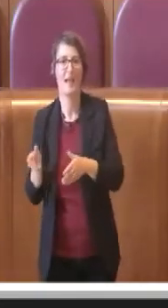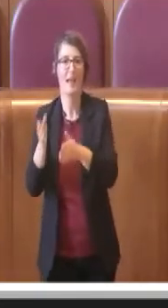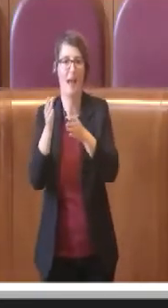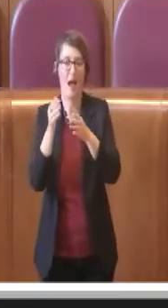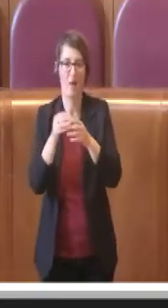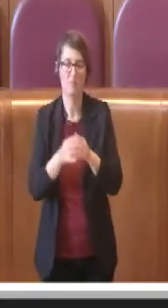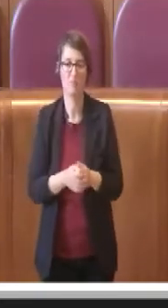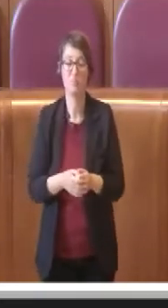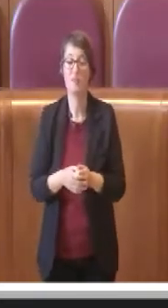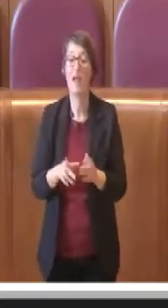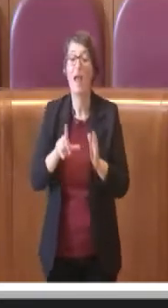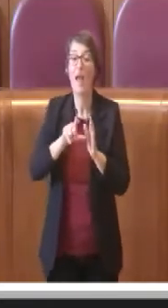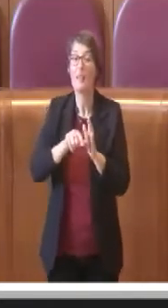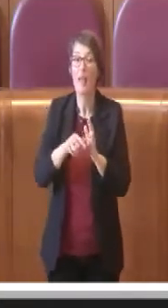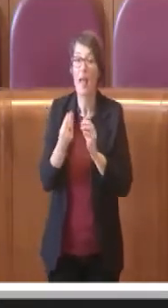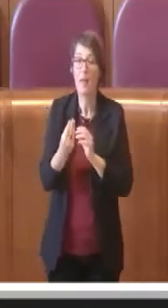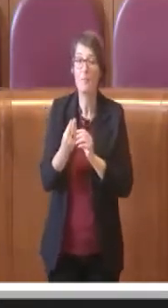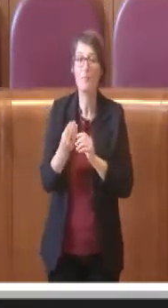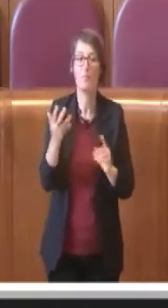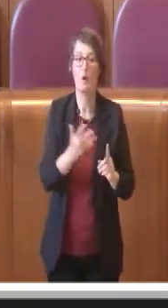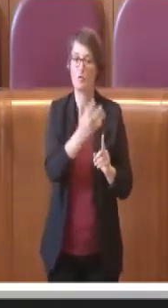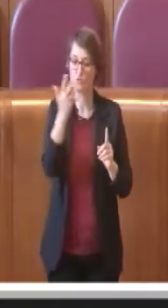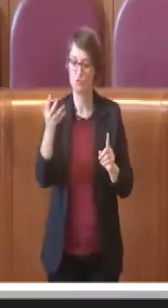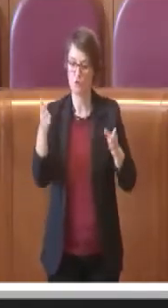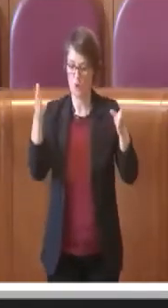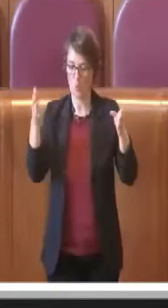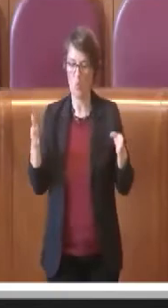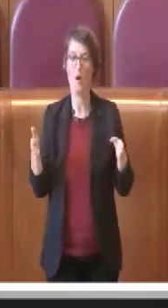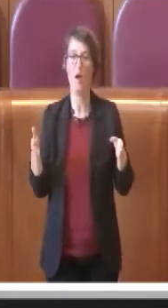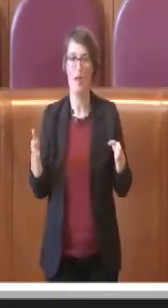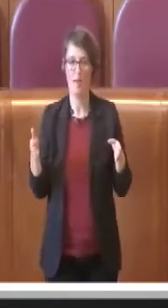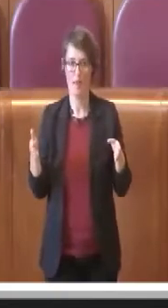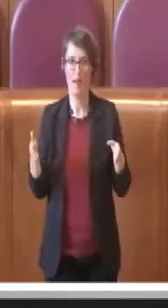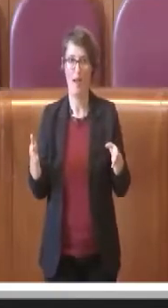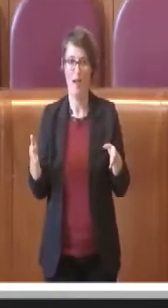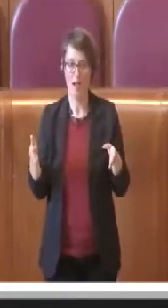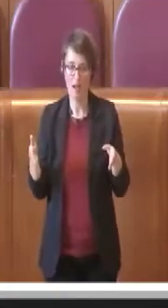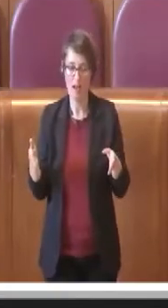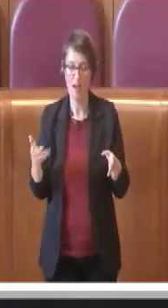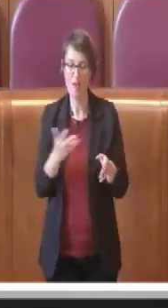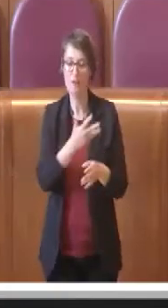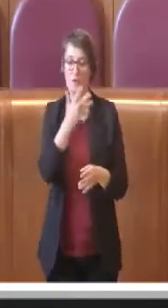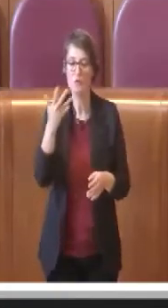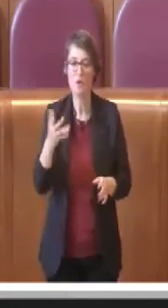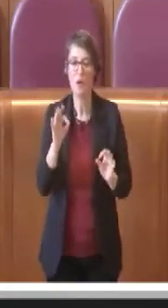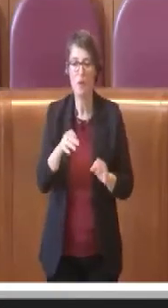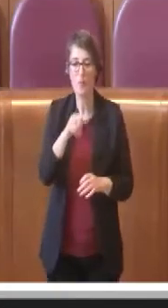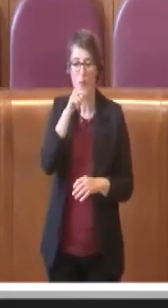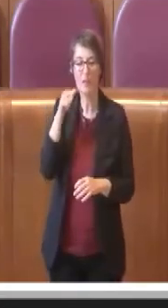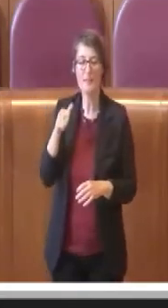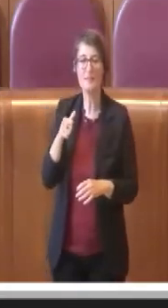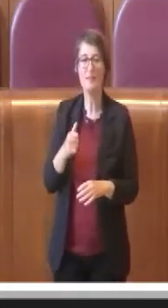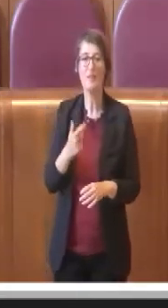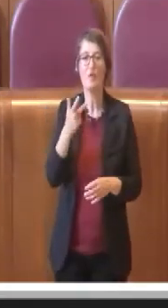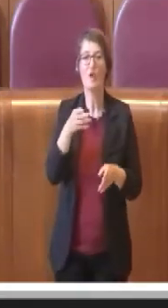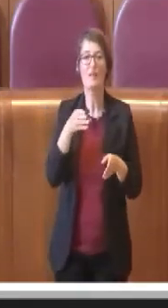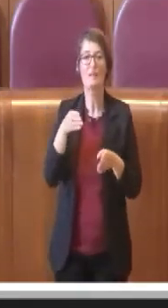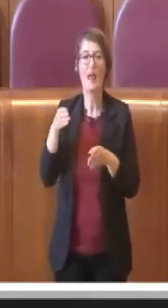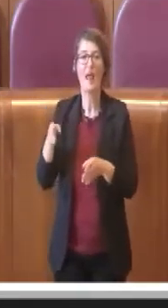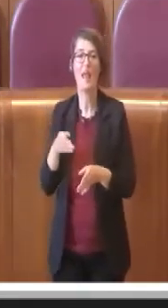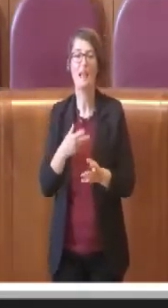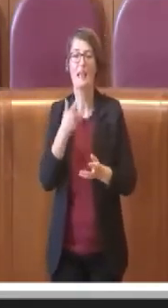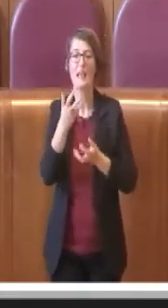sono i tempi per poter fare le tre linee di forni climatari in più oltre le sei che sono in